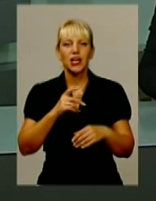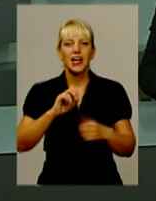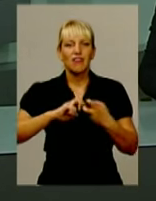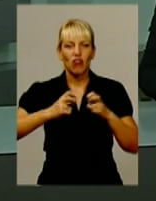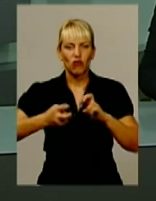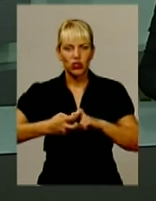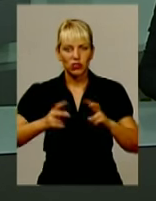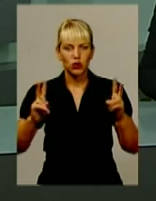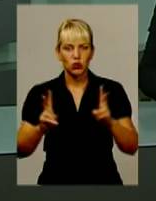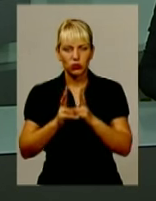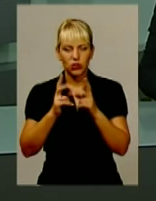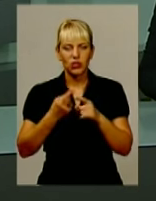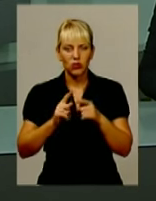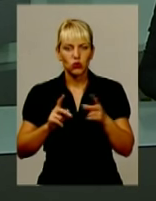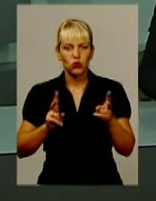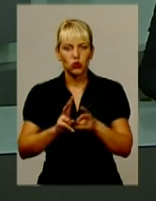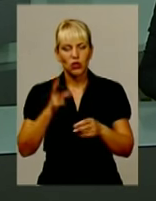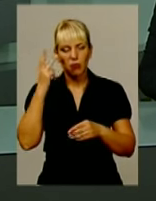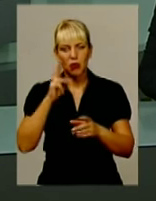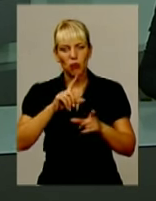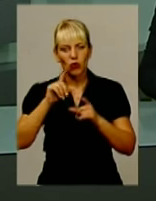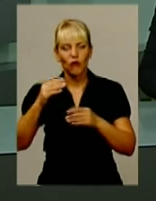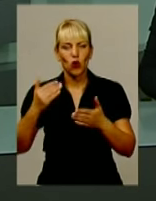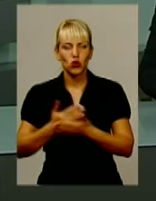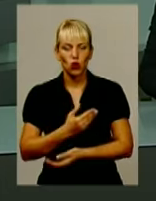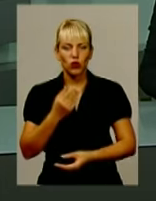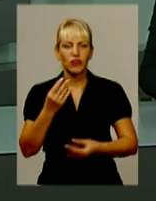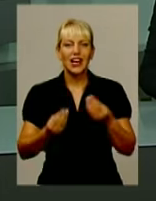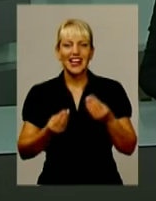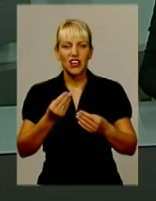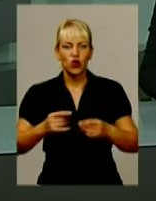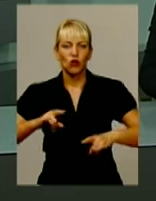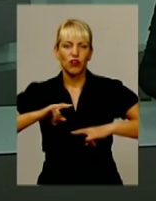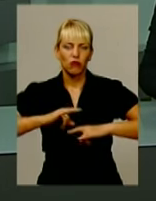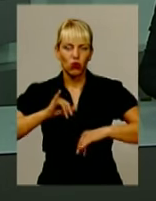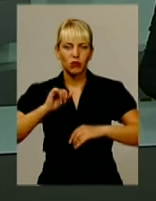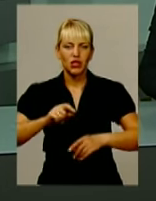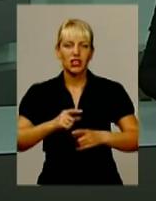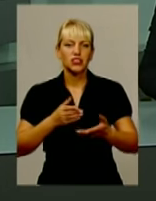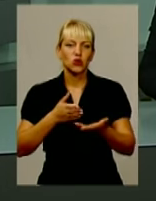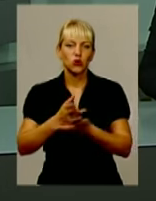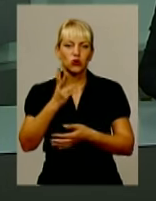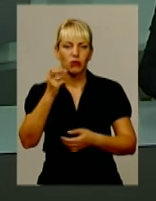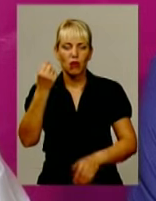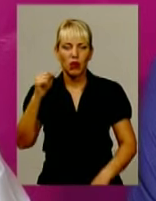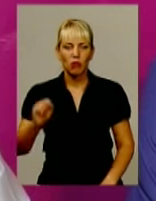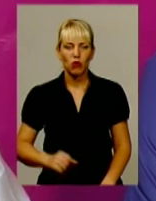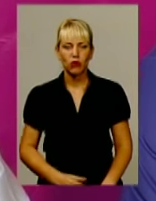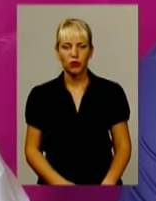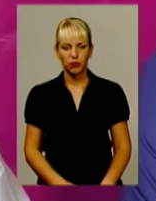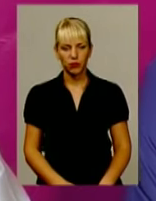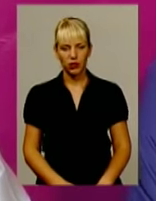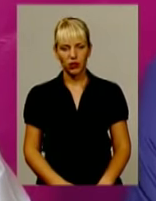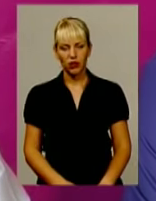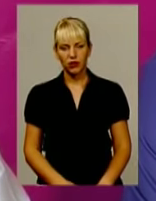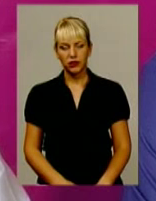ураганом. На цю зустріч хмельничани поїдуть в оновленій ігровій формі та з чітким курсом на перемогу. Як